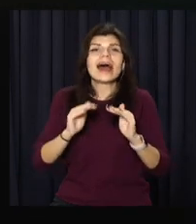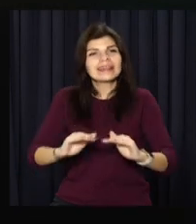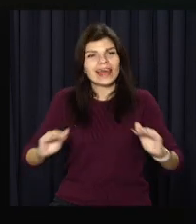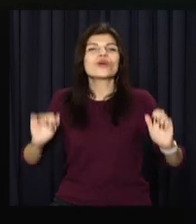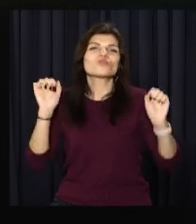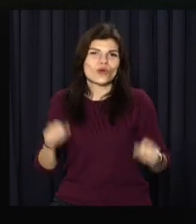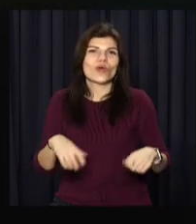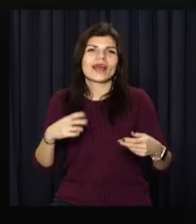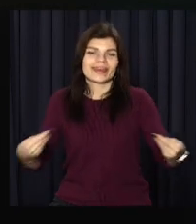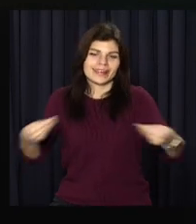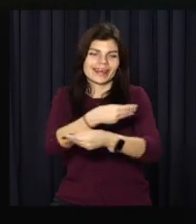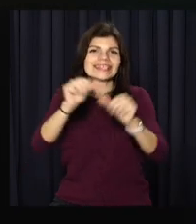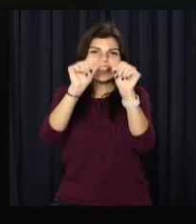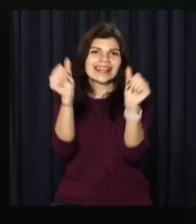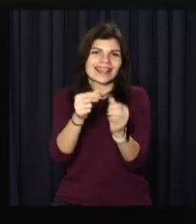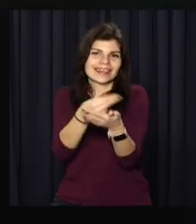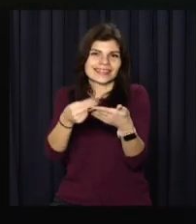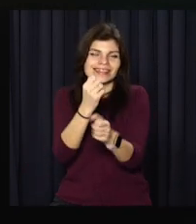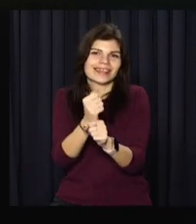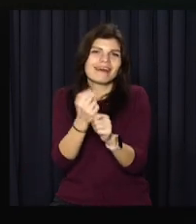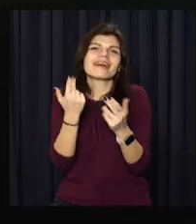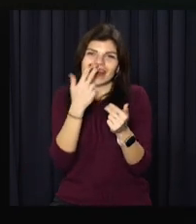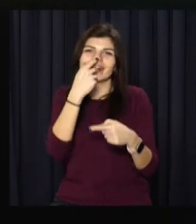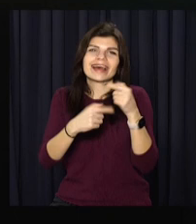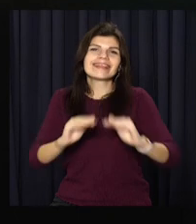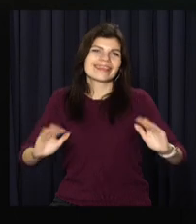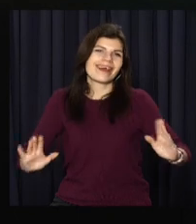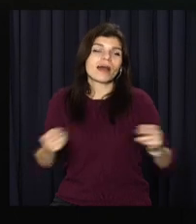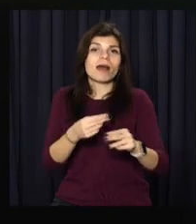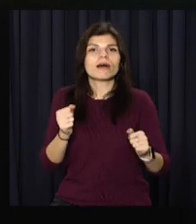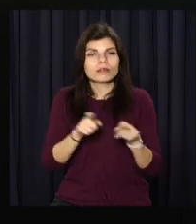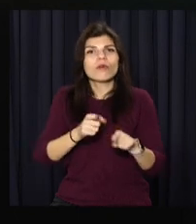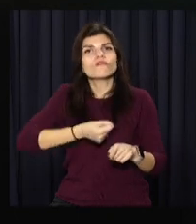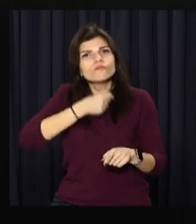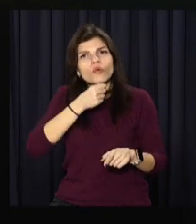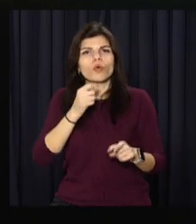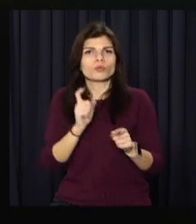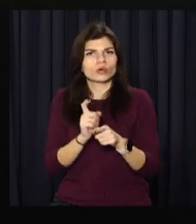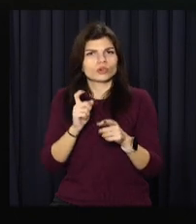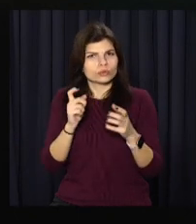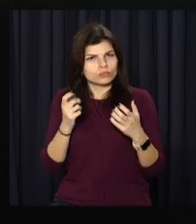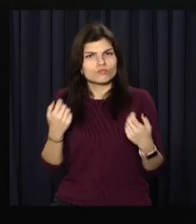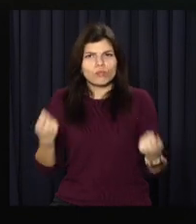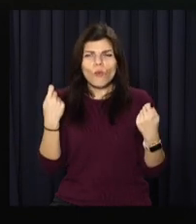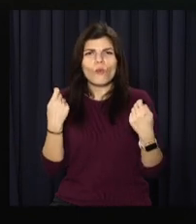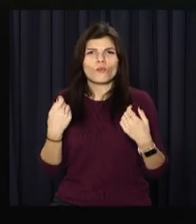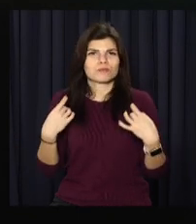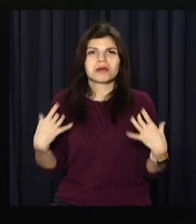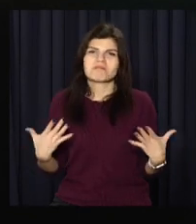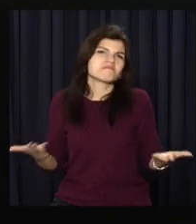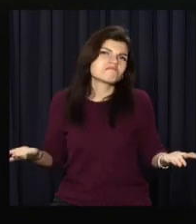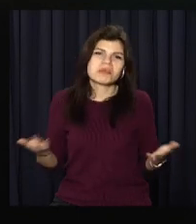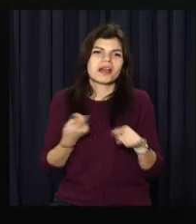друг другу обмениваются валентинками. Эта традиция присутствует. Но так, чтобы как-то это прям громко праздновалось, такого нет. Ну,